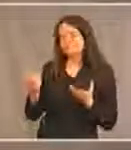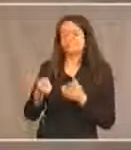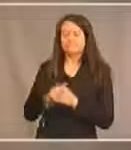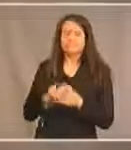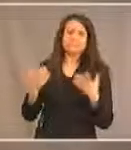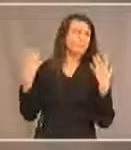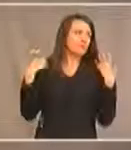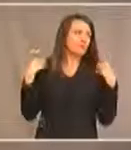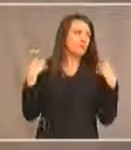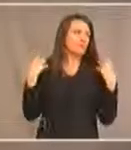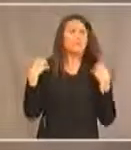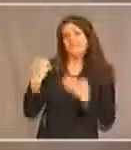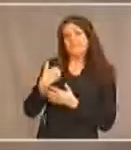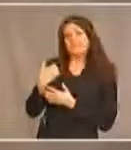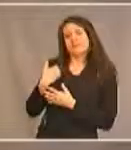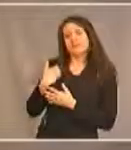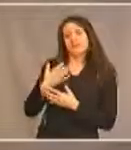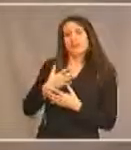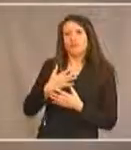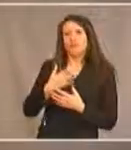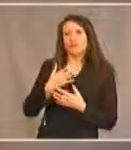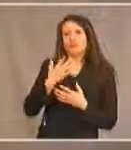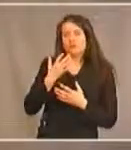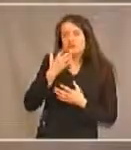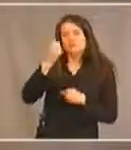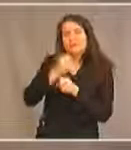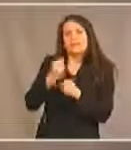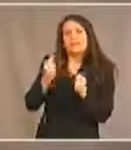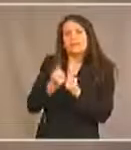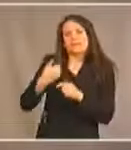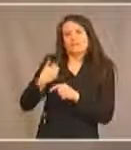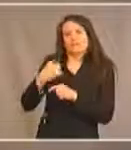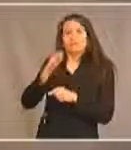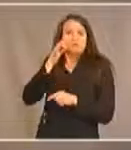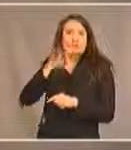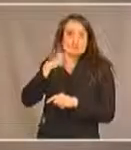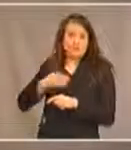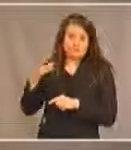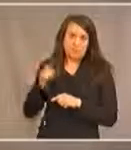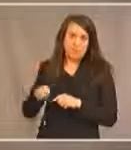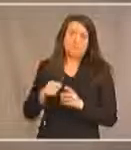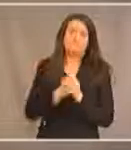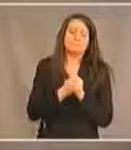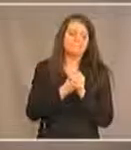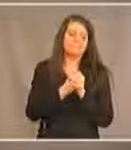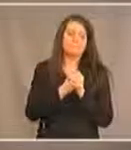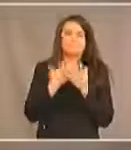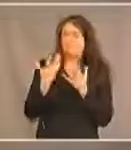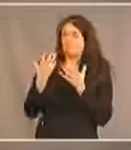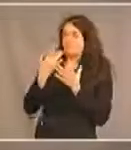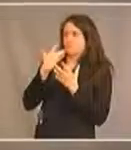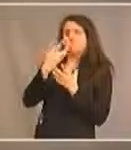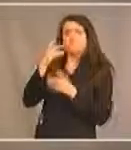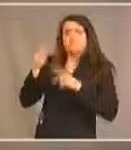travailler avec des jeunes autochtones qui ont des handicaps. On espère que les gens s